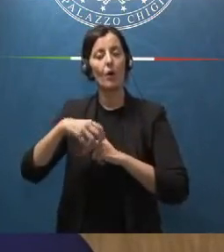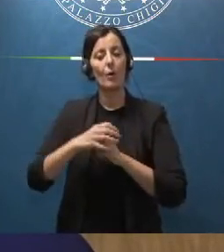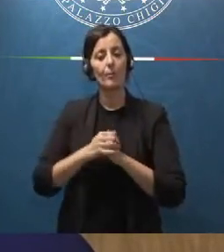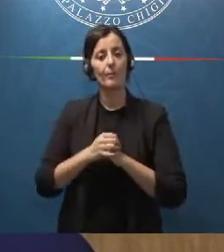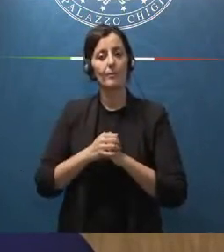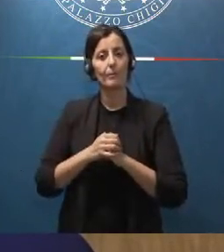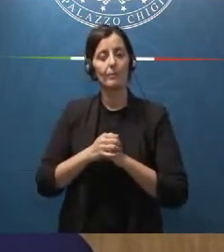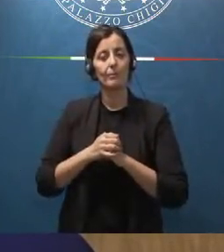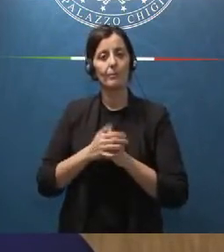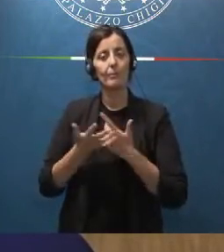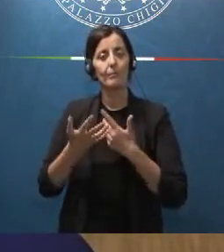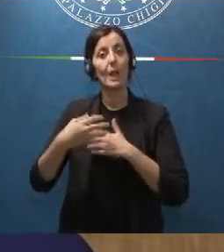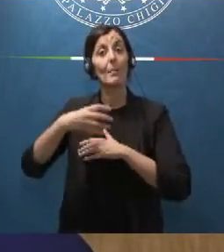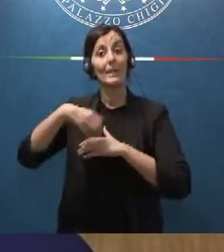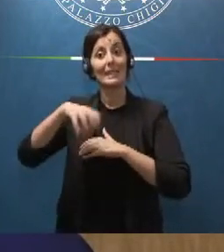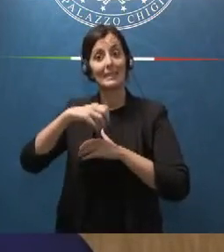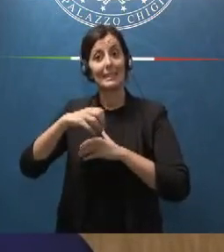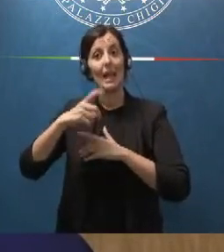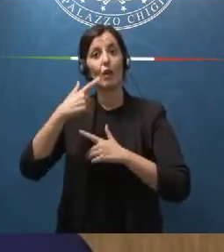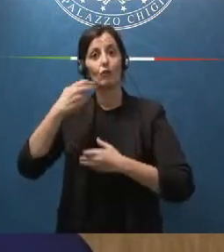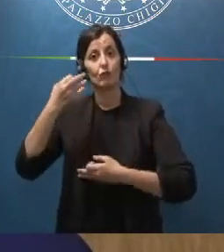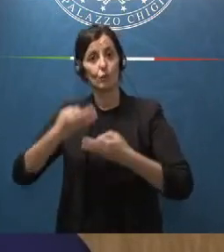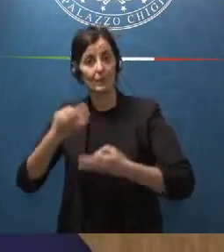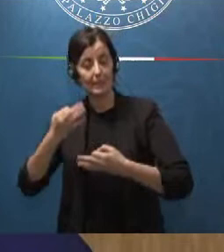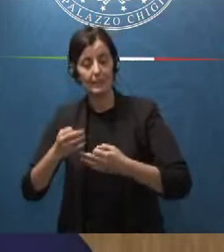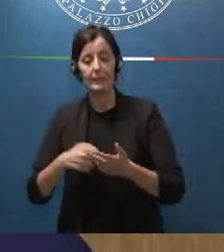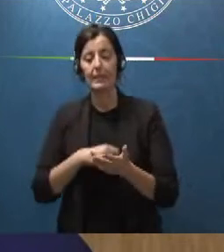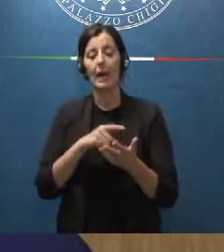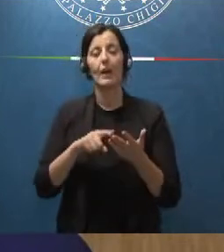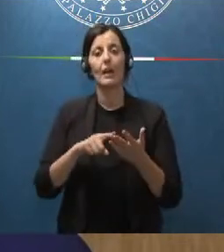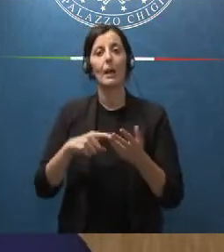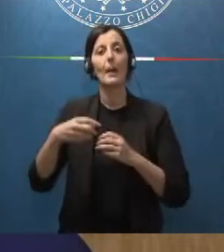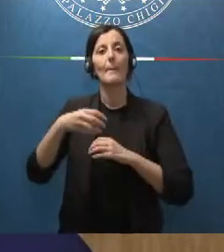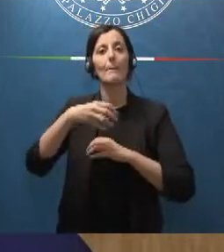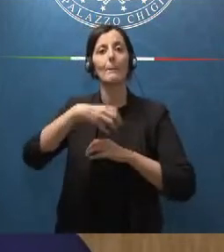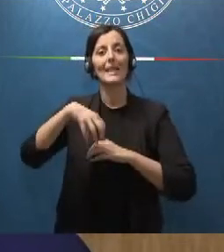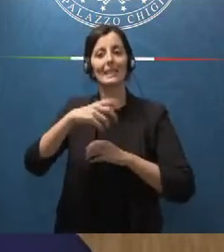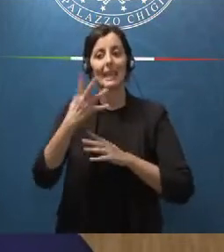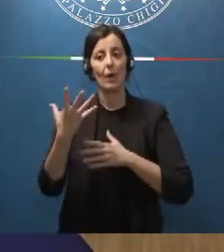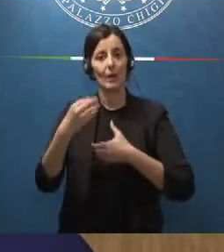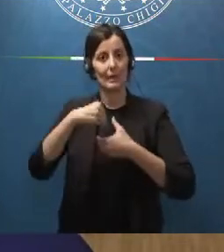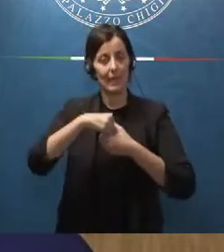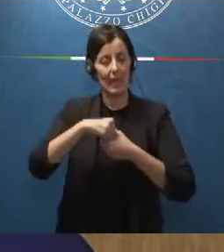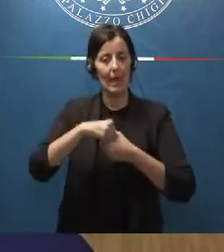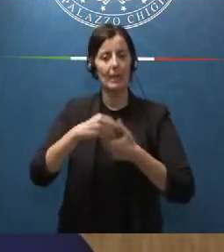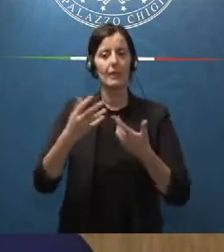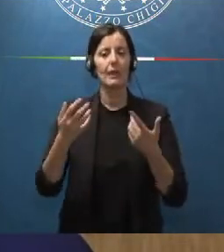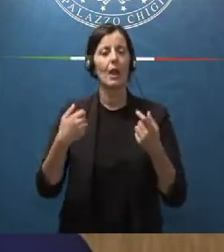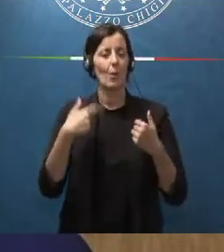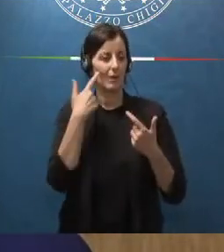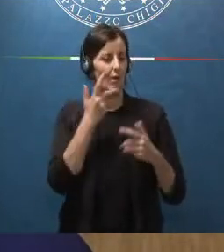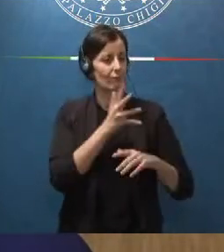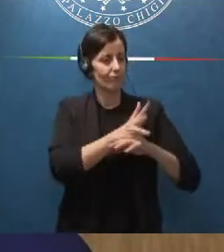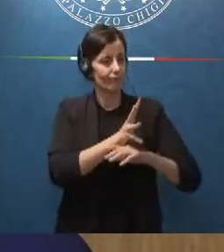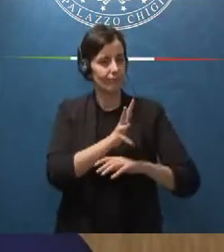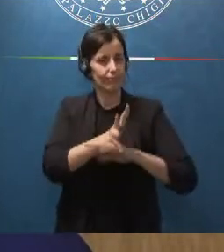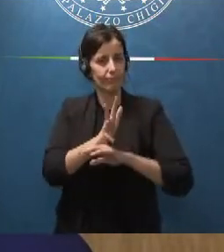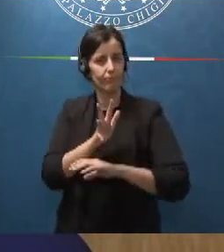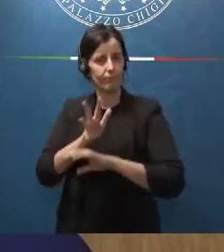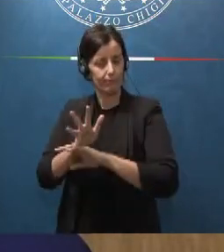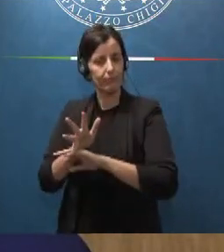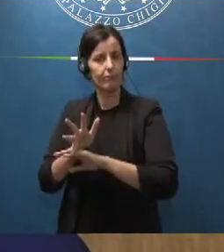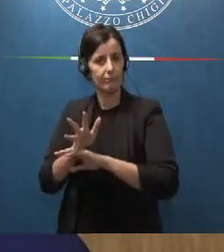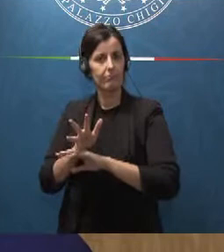ministero di grazia e giustizia il ministero degli interni e quindi interveniamo con una serie di